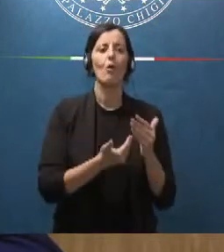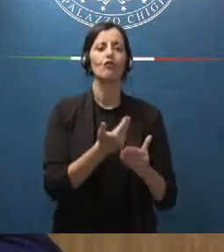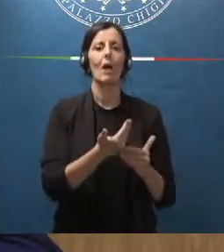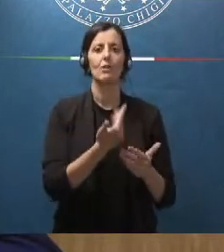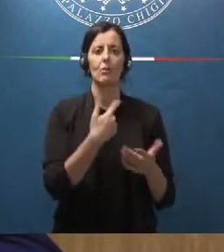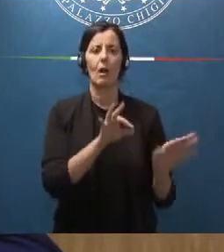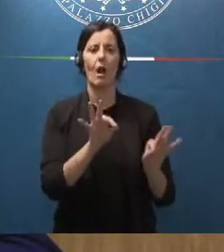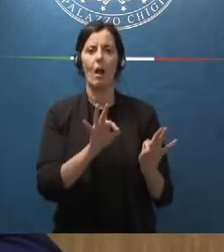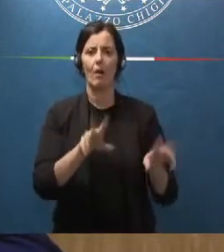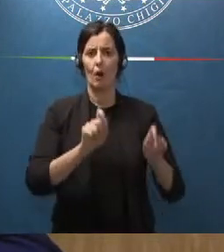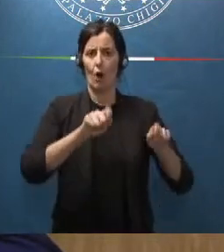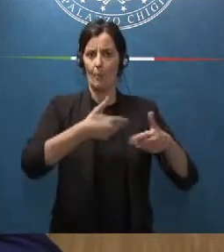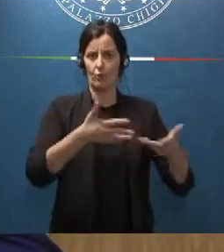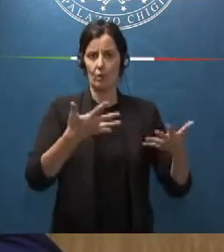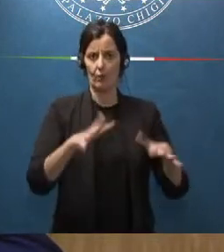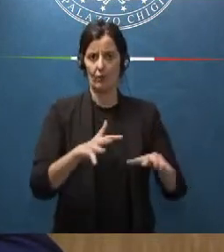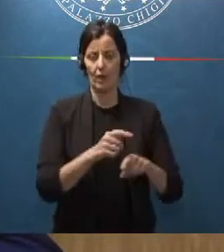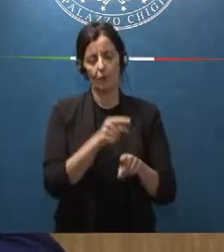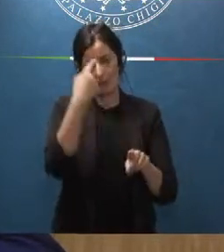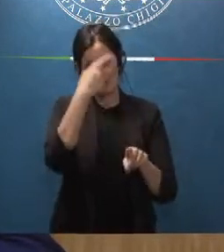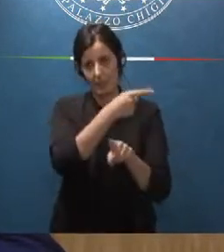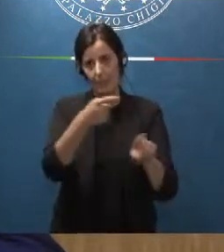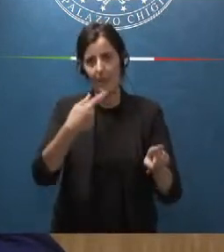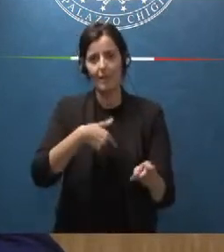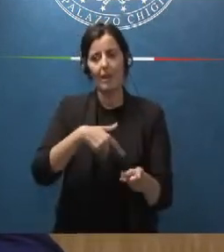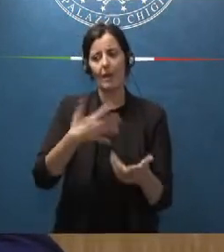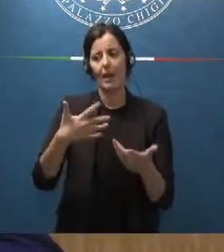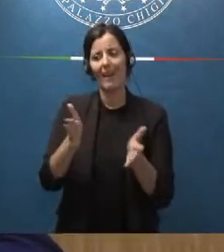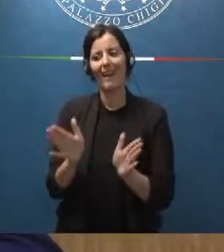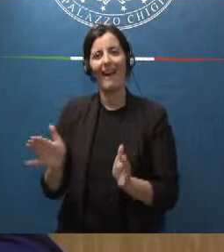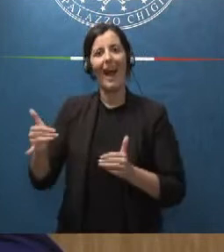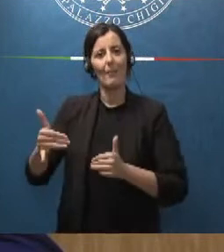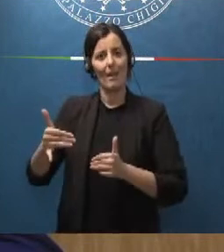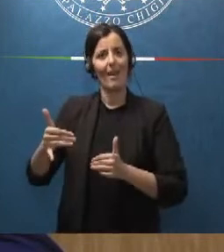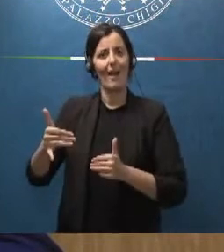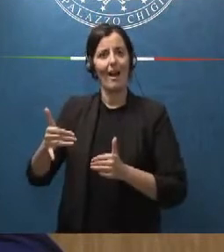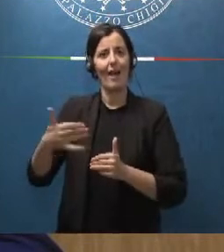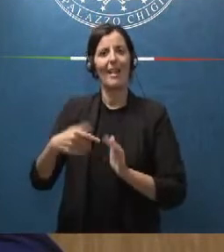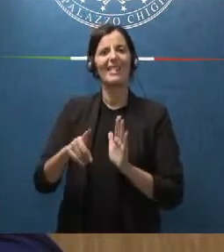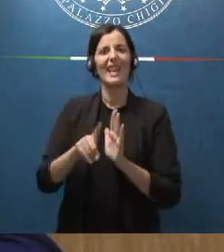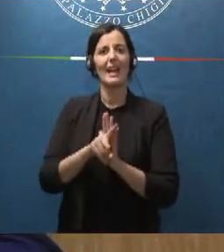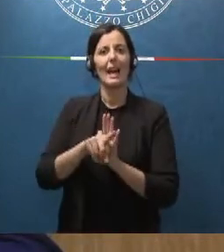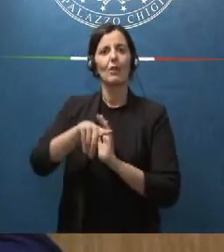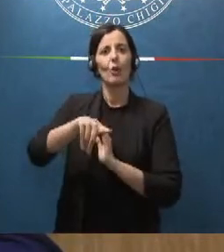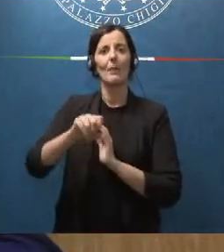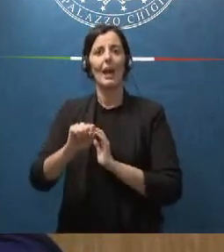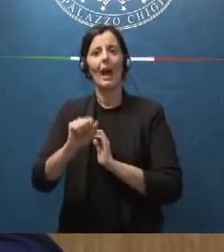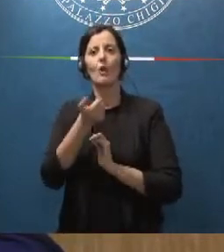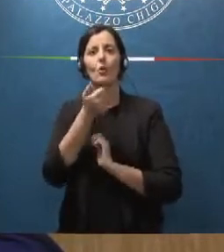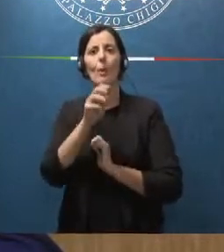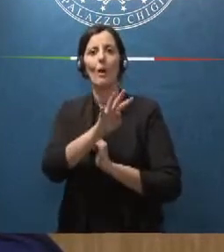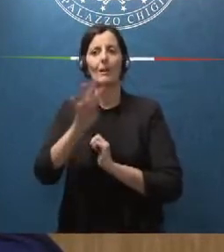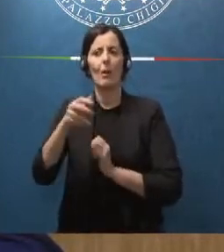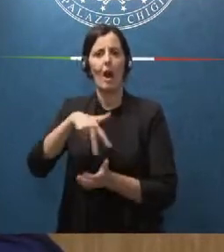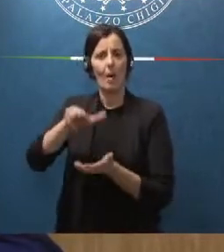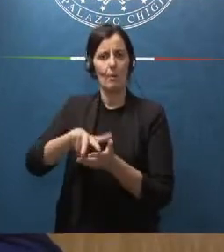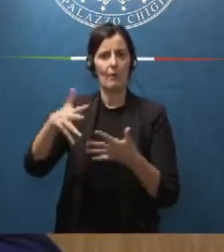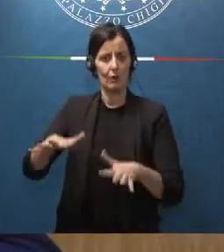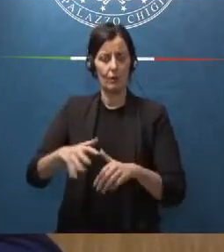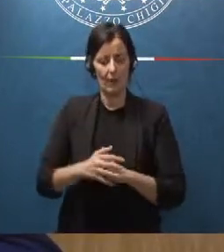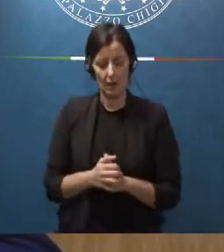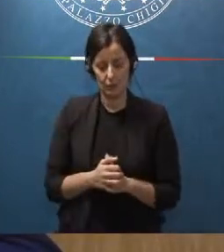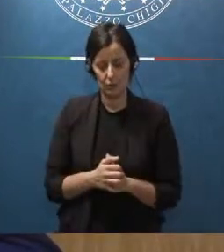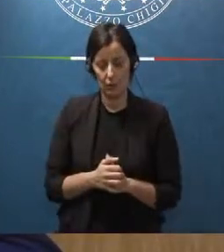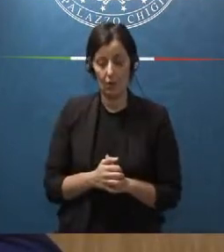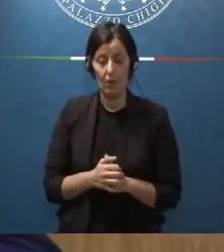reclutamento voi sapete che è stata approvata alla Camera il decreto PA numero 44 che sarà